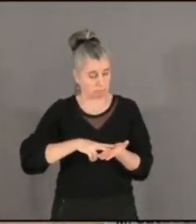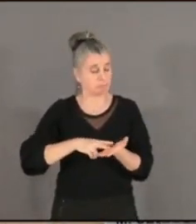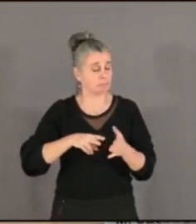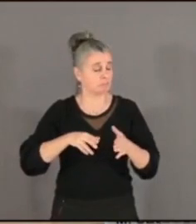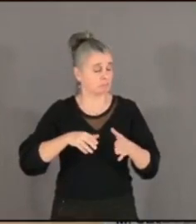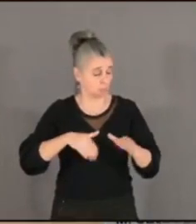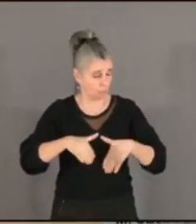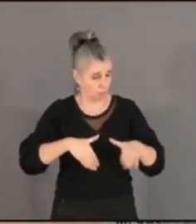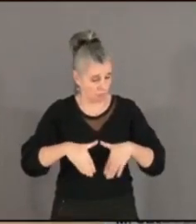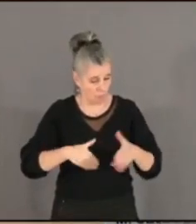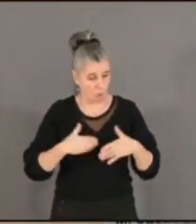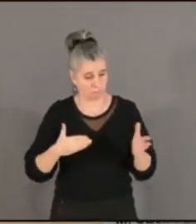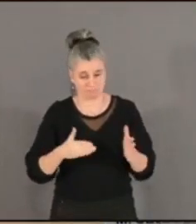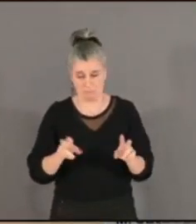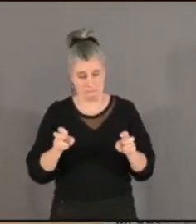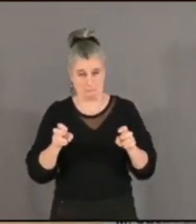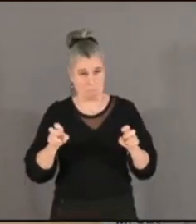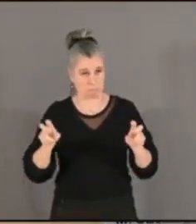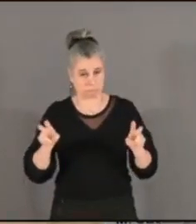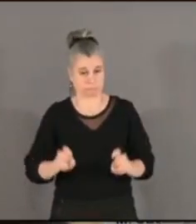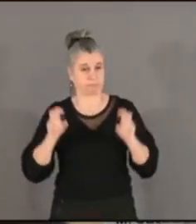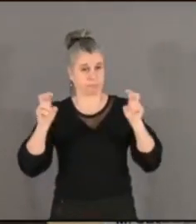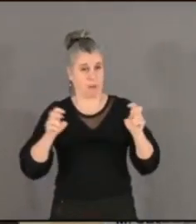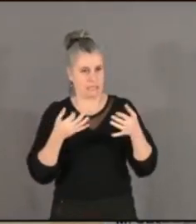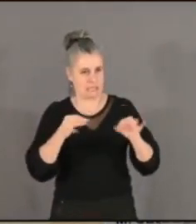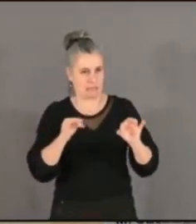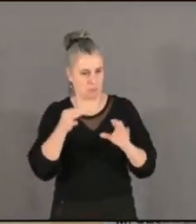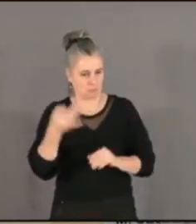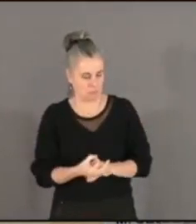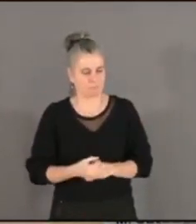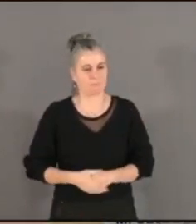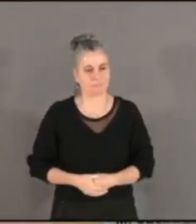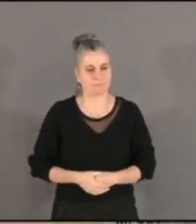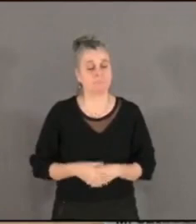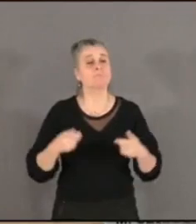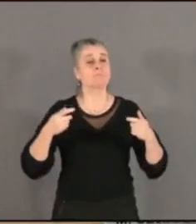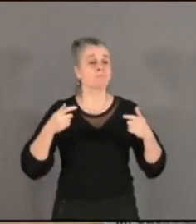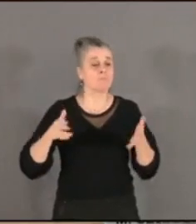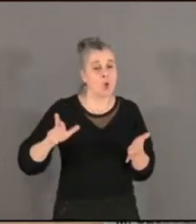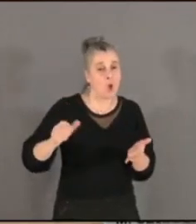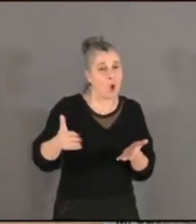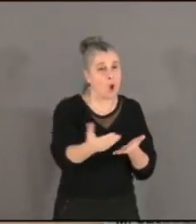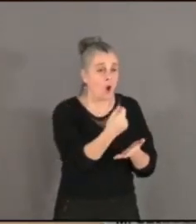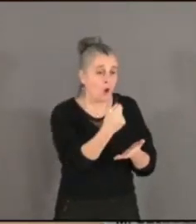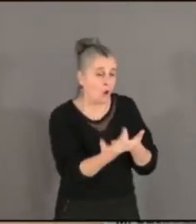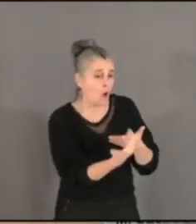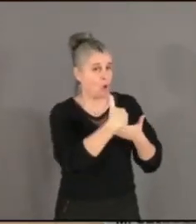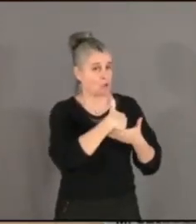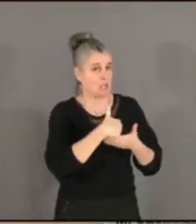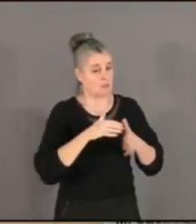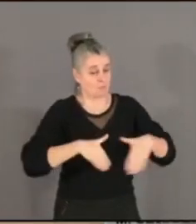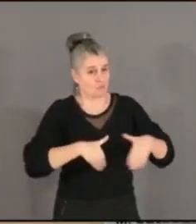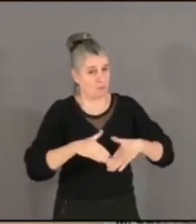augmentent de 10%. Les recettes de fonctionnement qui devraient être plus importantes en raison des hausses d'impôts votées l'année